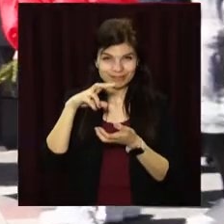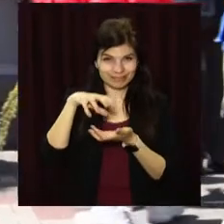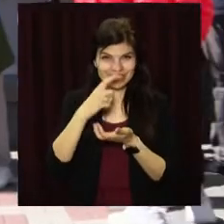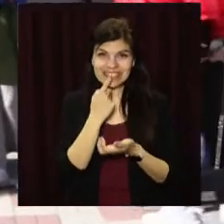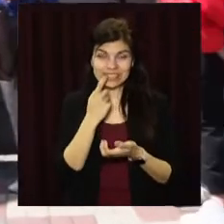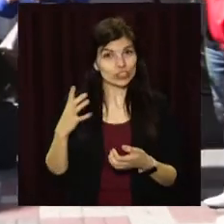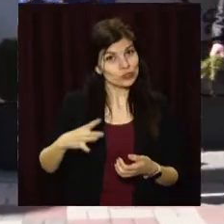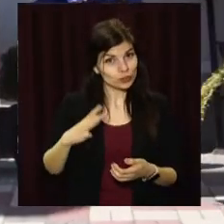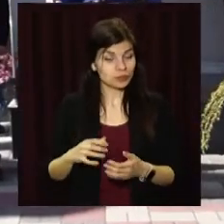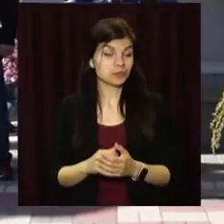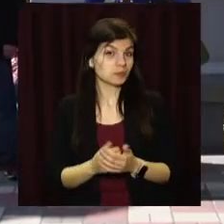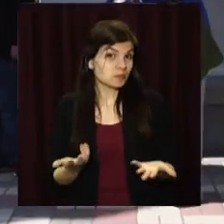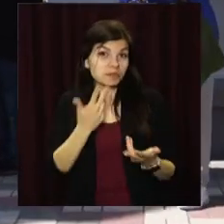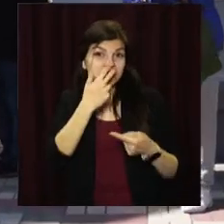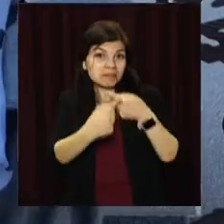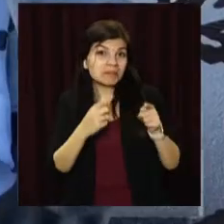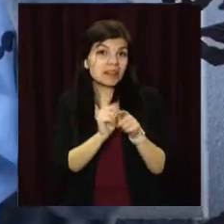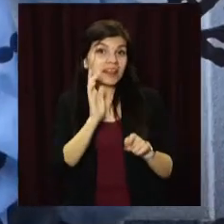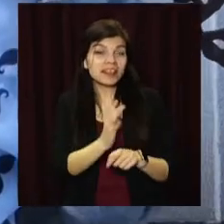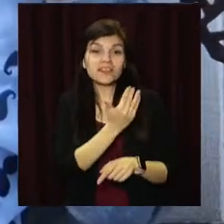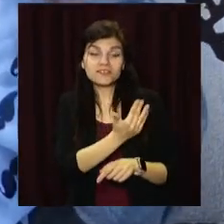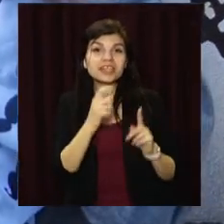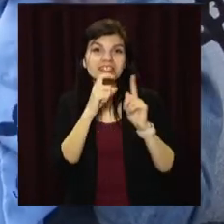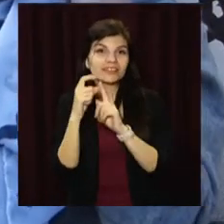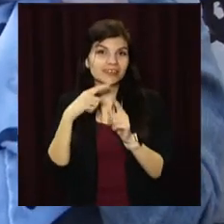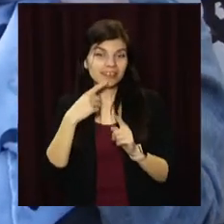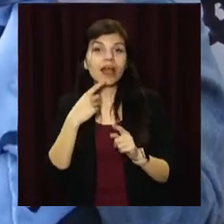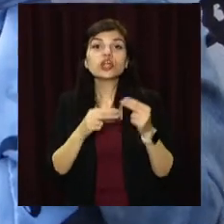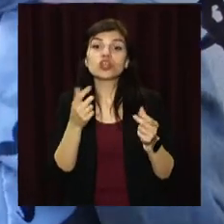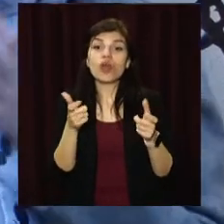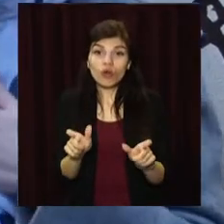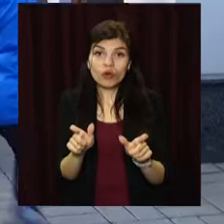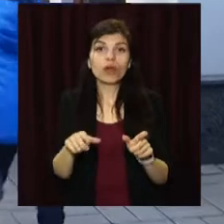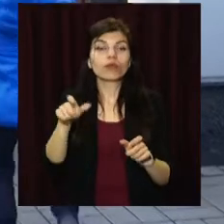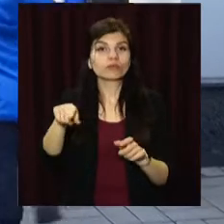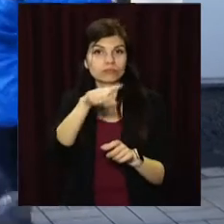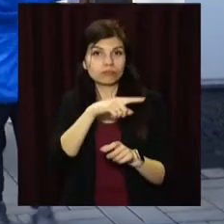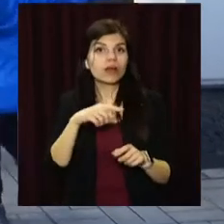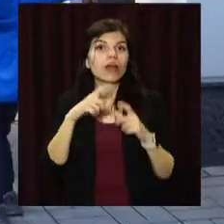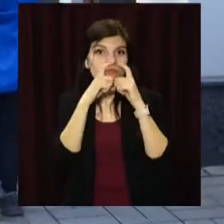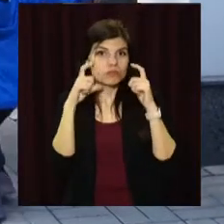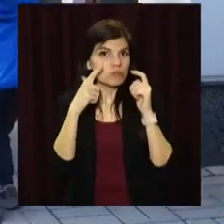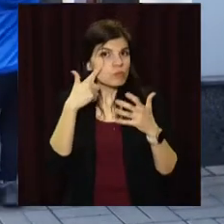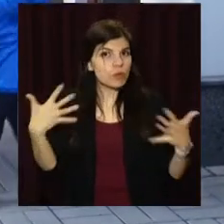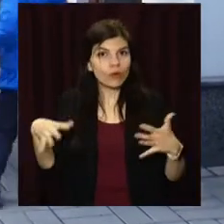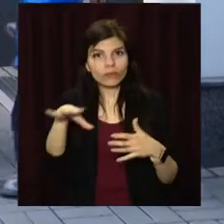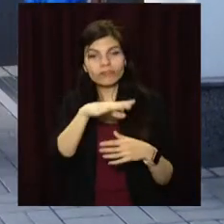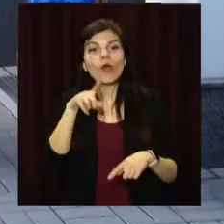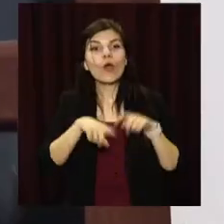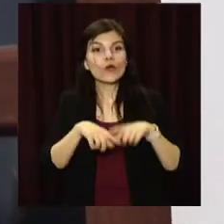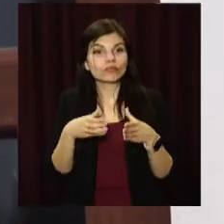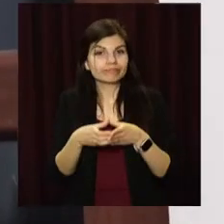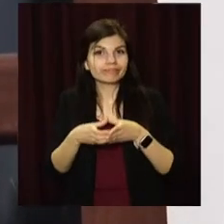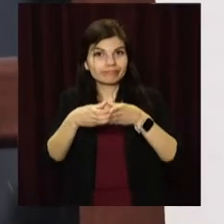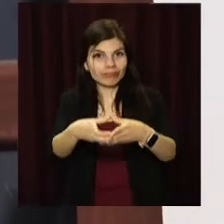вербної неділі не змінні. Але цьогоріч єдина особливість – через ковід і карантин. Прихожани чи не всі у масках. Усією родиною